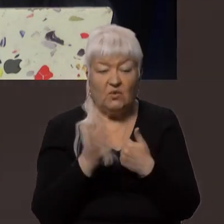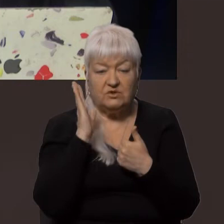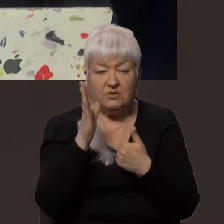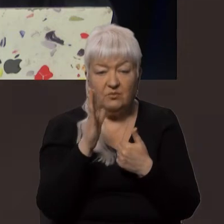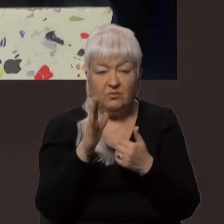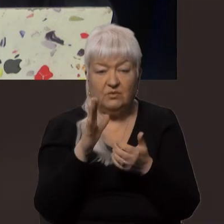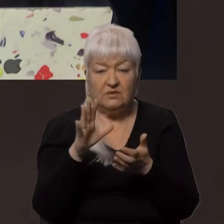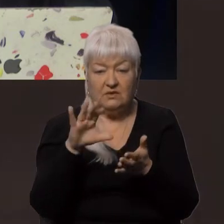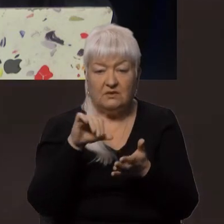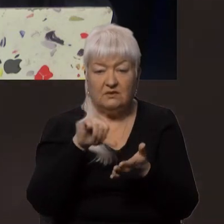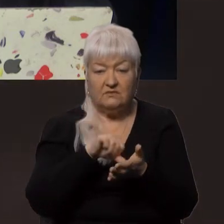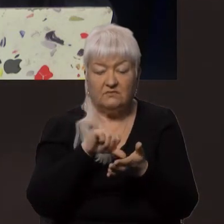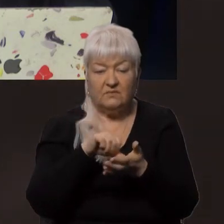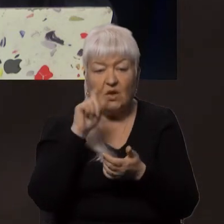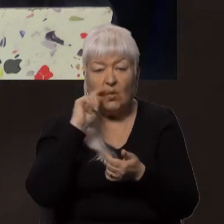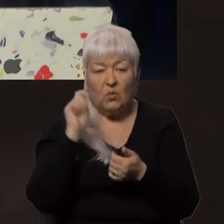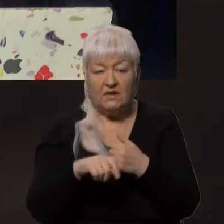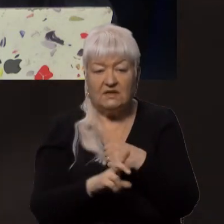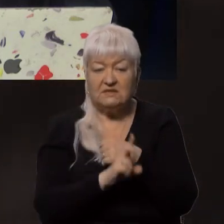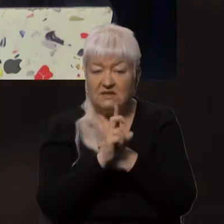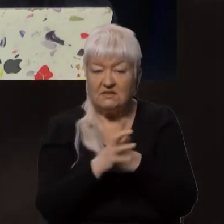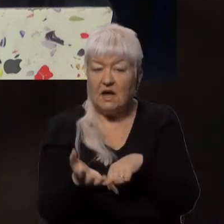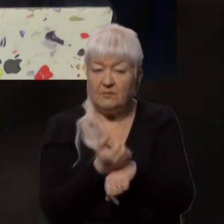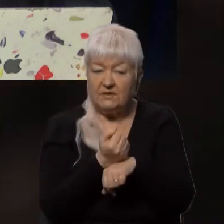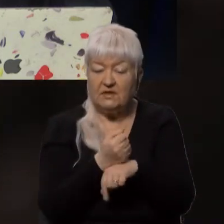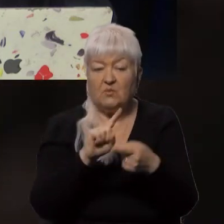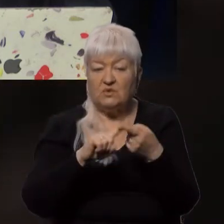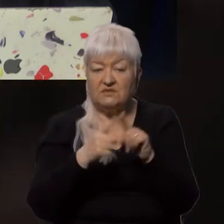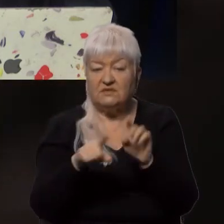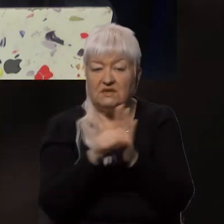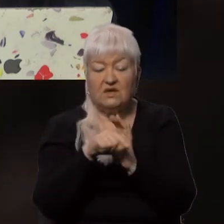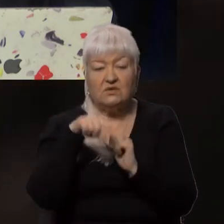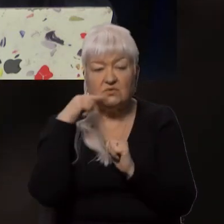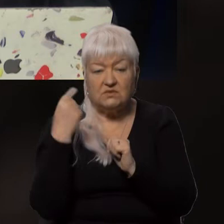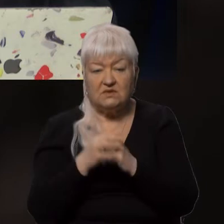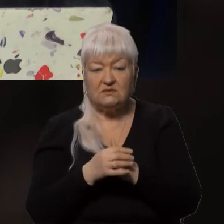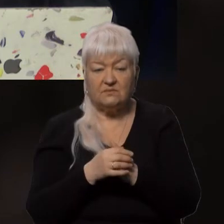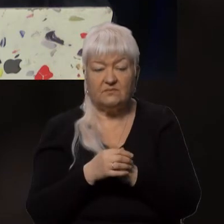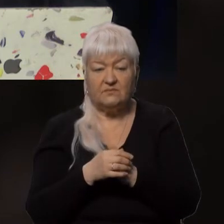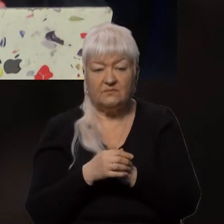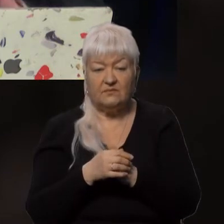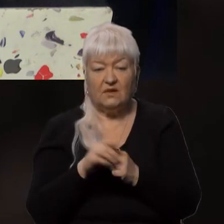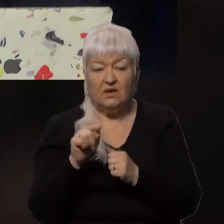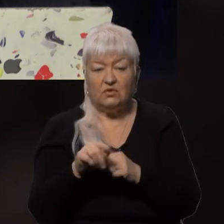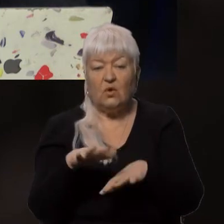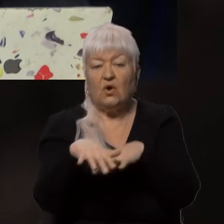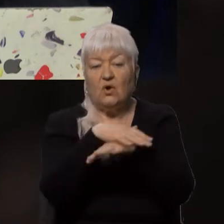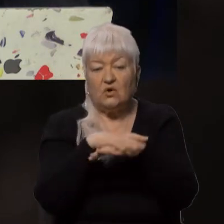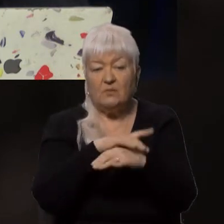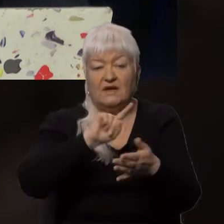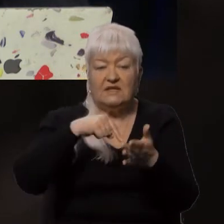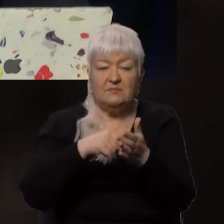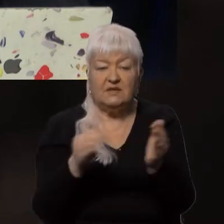українській церкві, а підтримує зв'язки з російською, то громада, міста чи